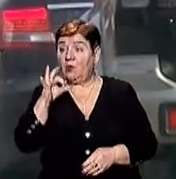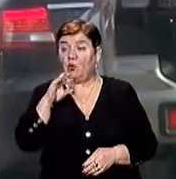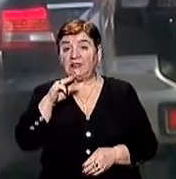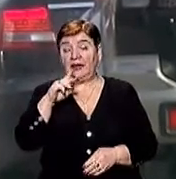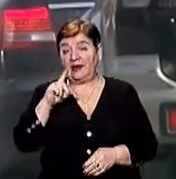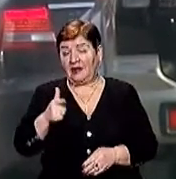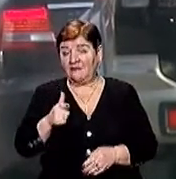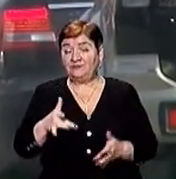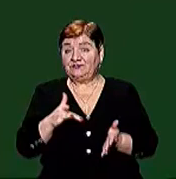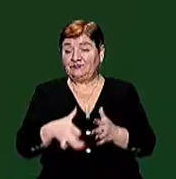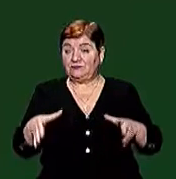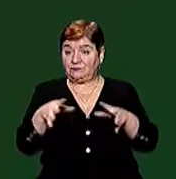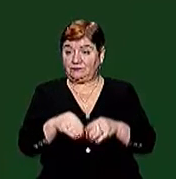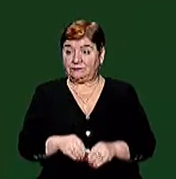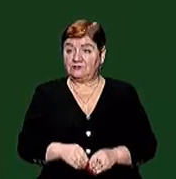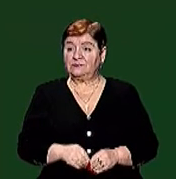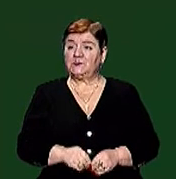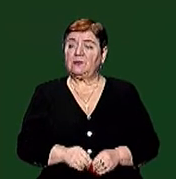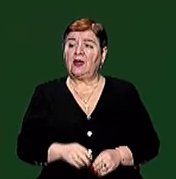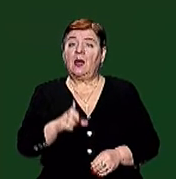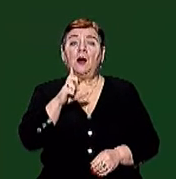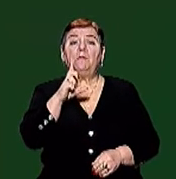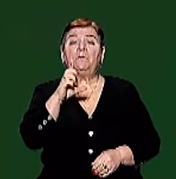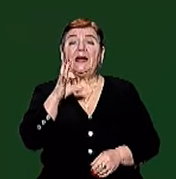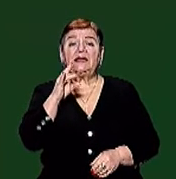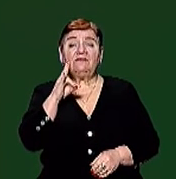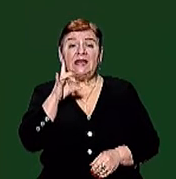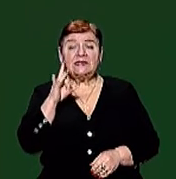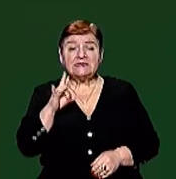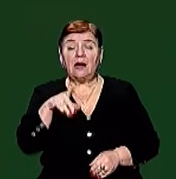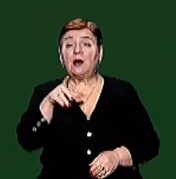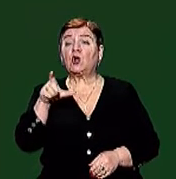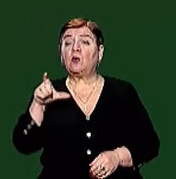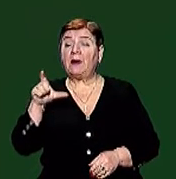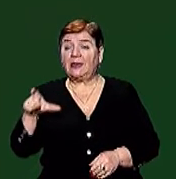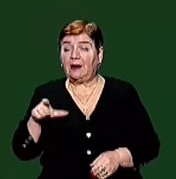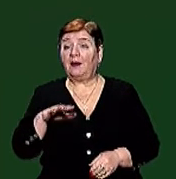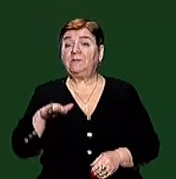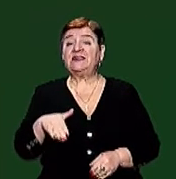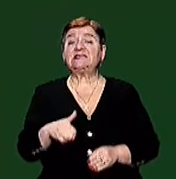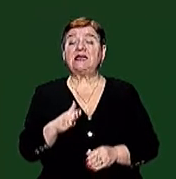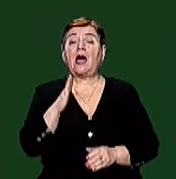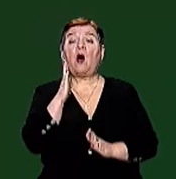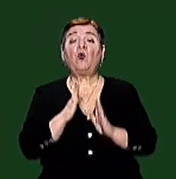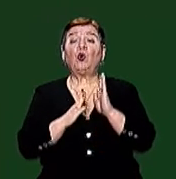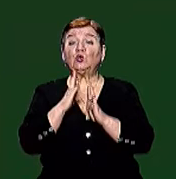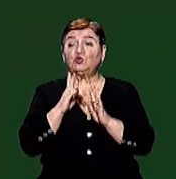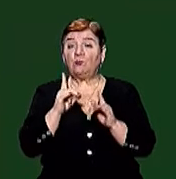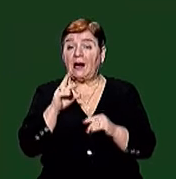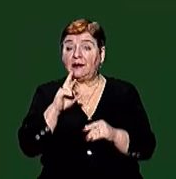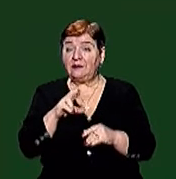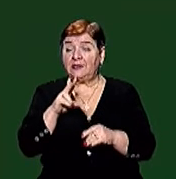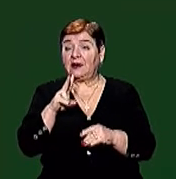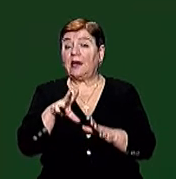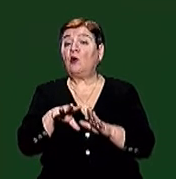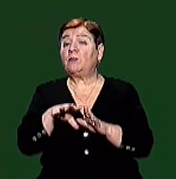з децентралізації Іван Демянчук Бедевлянська громада після арансування тих всіх речей, які планується